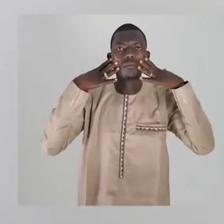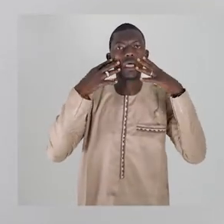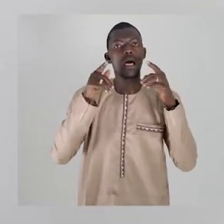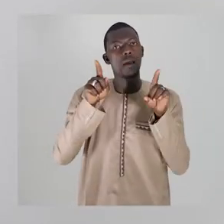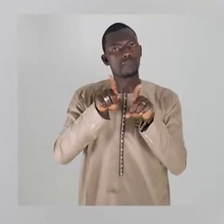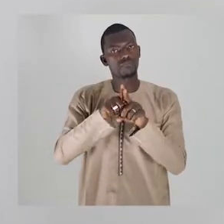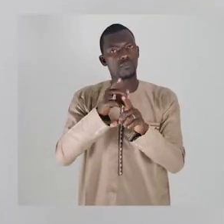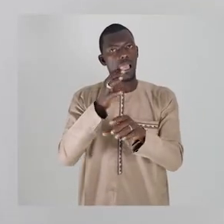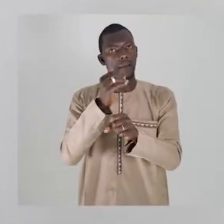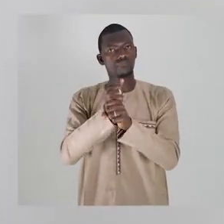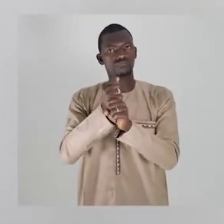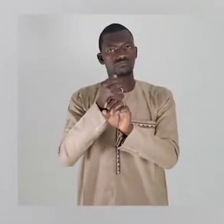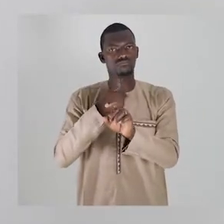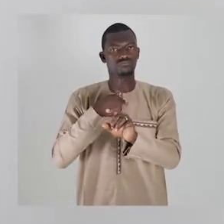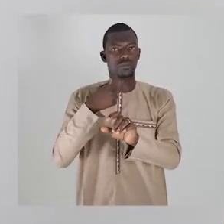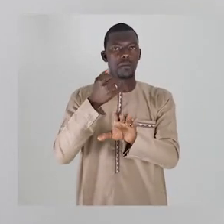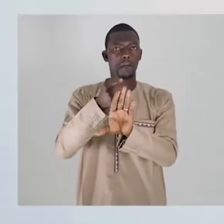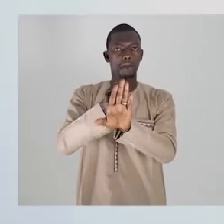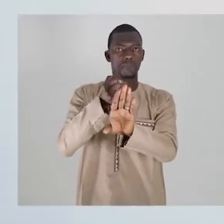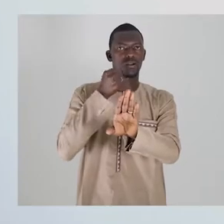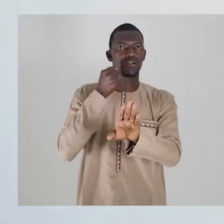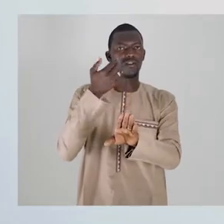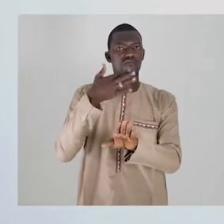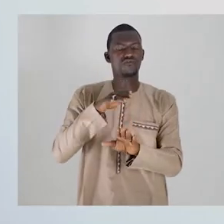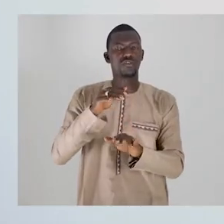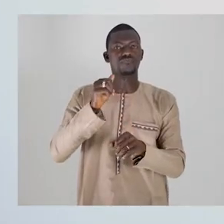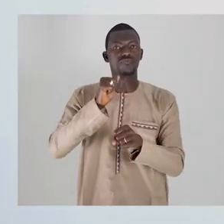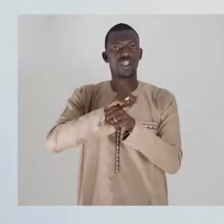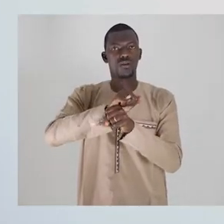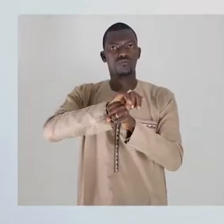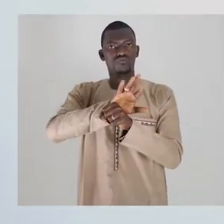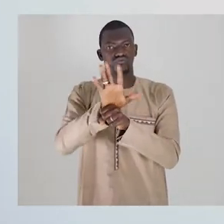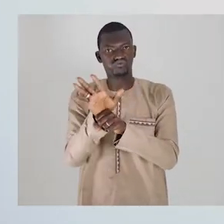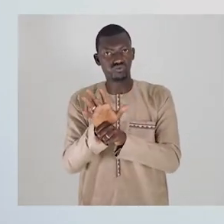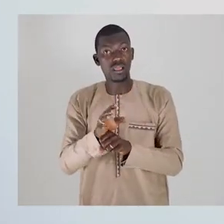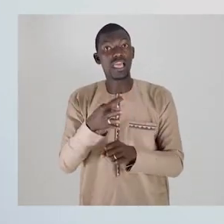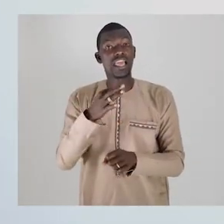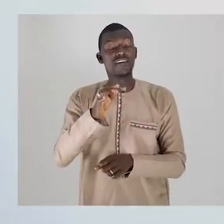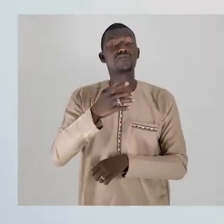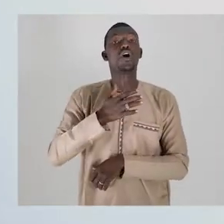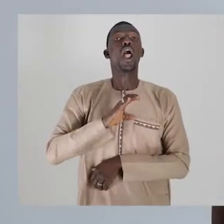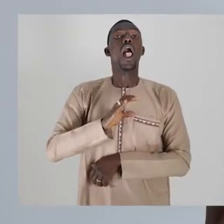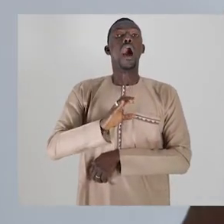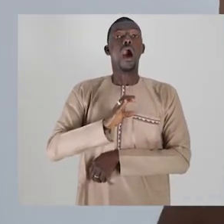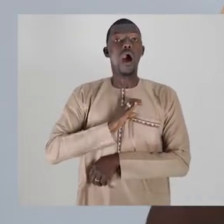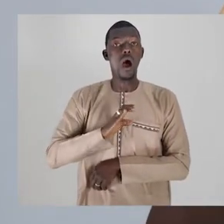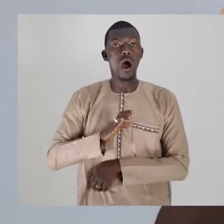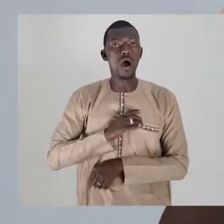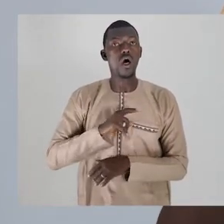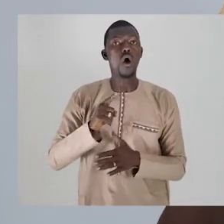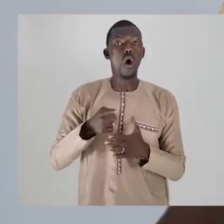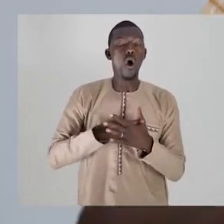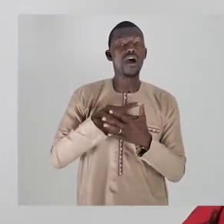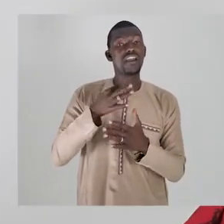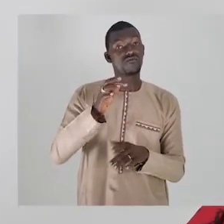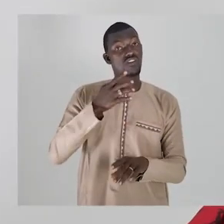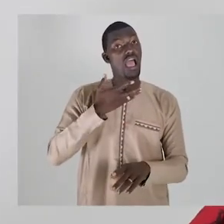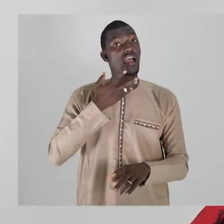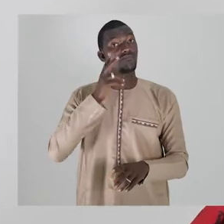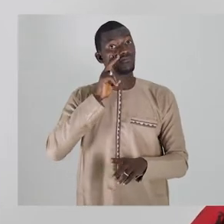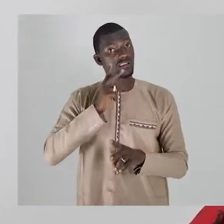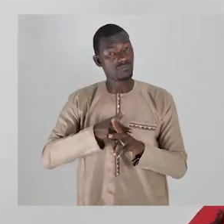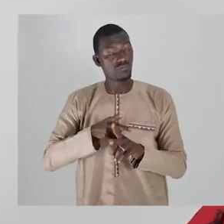komini jikano siglofsa sumbo. Mde maske ni nomle nya. Ifimfi matiko. Uyu penengo ne poe mdika sumutokankone coronavirus.